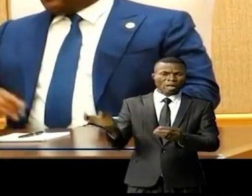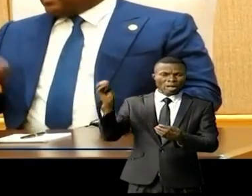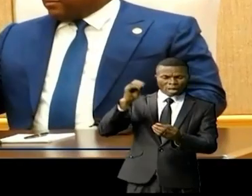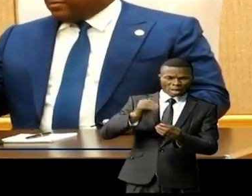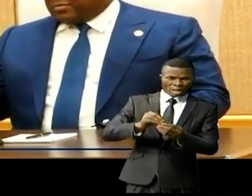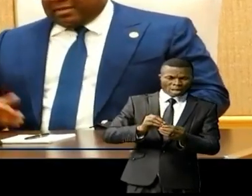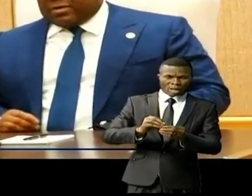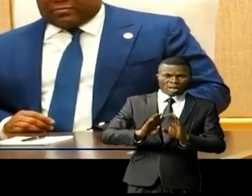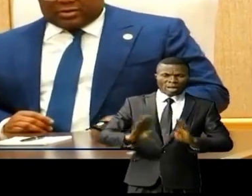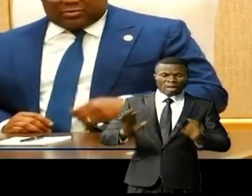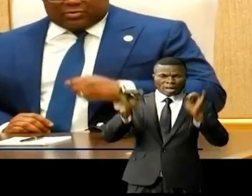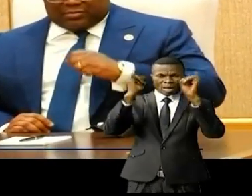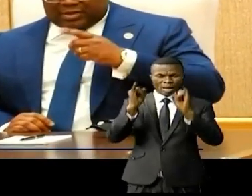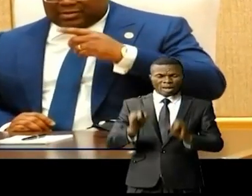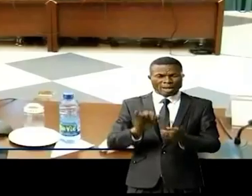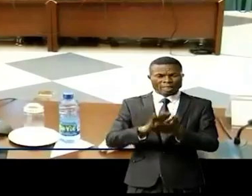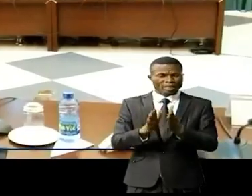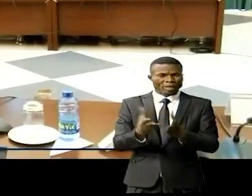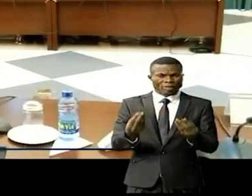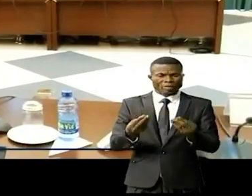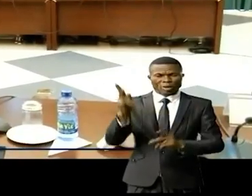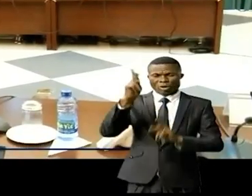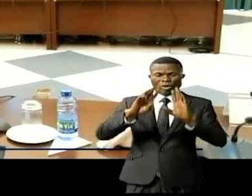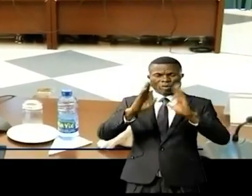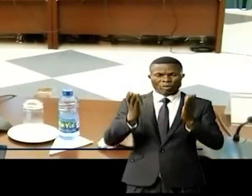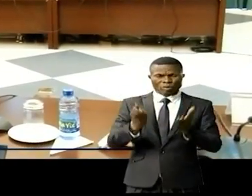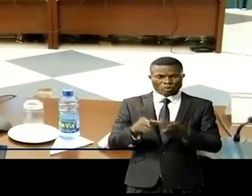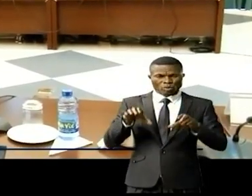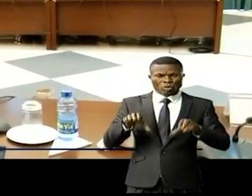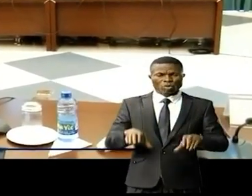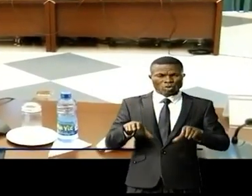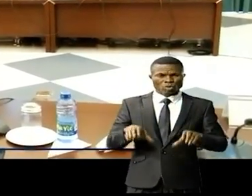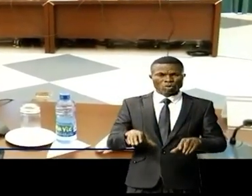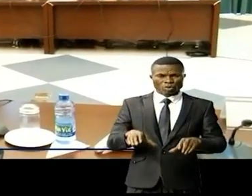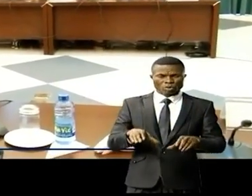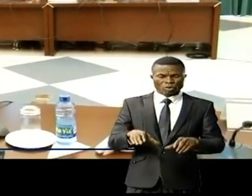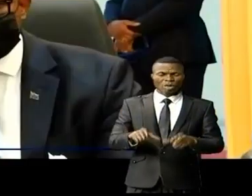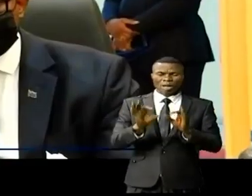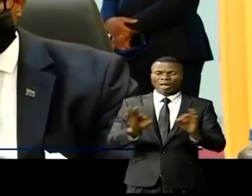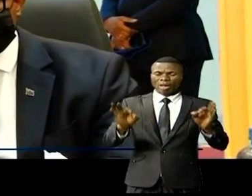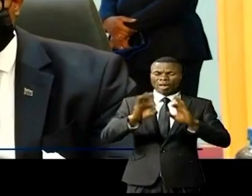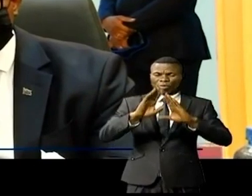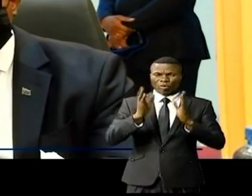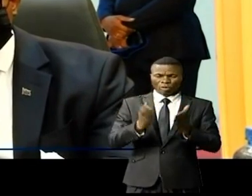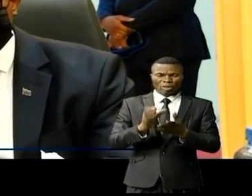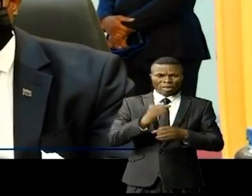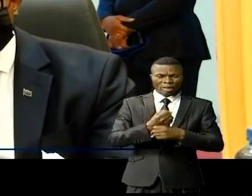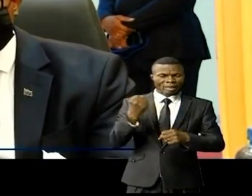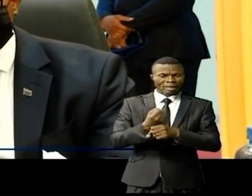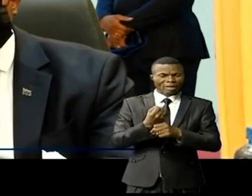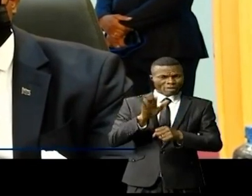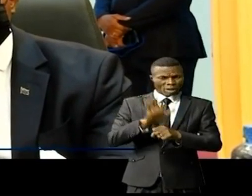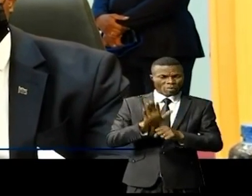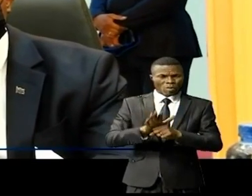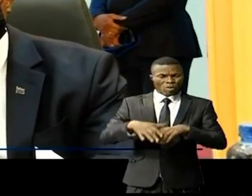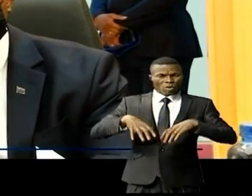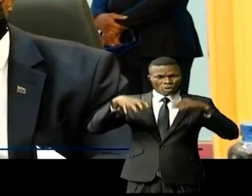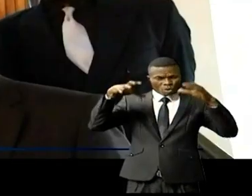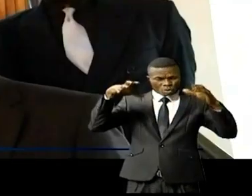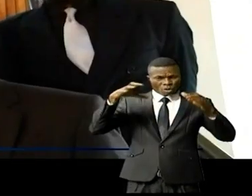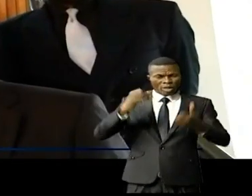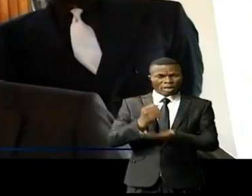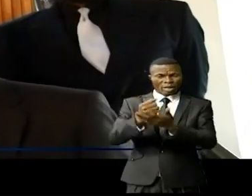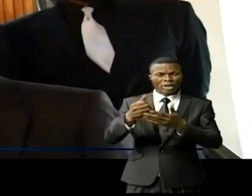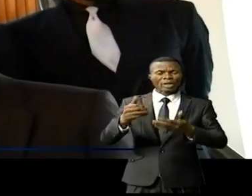'accès à l'Internet pour la population congolaise. Et tout ça, l'impact de tout cela, c'est que ça va créer beaucoup plus d'emplois, cela va aider au